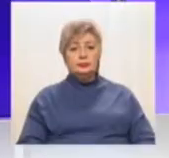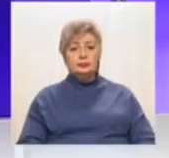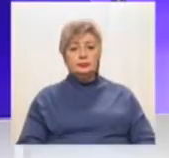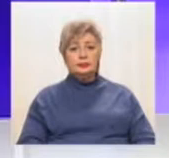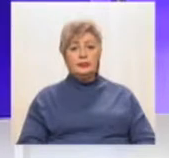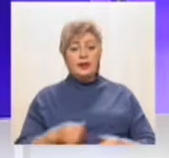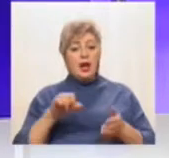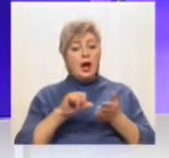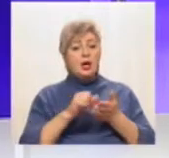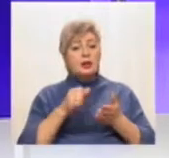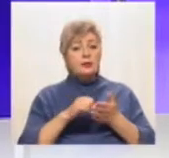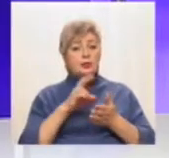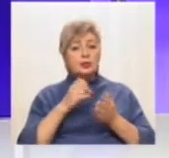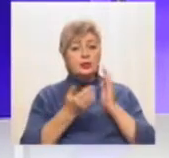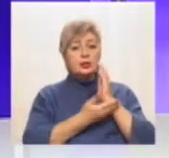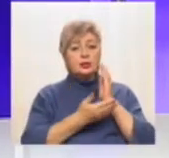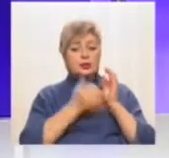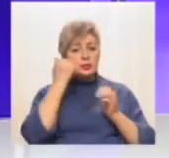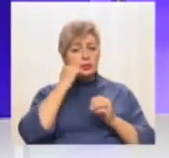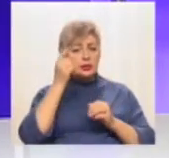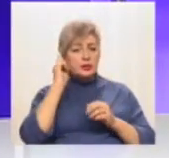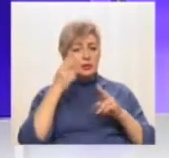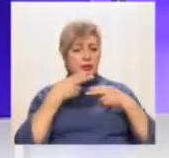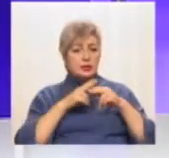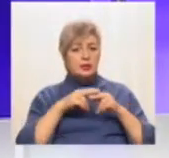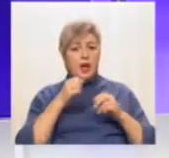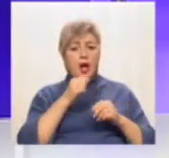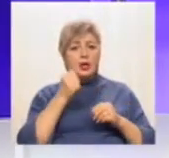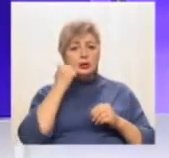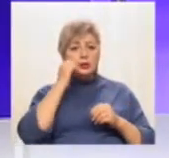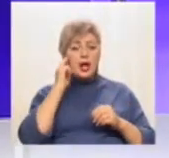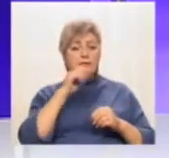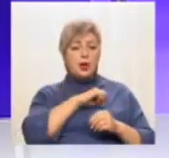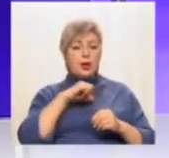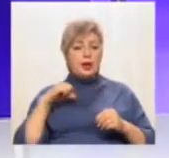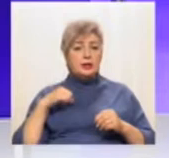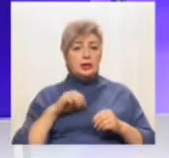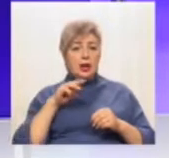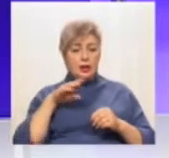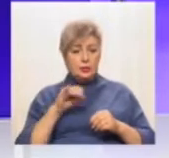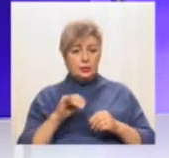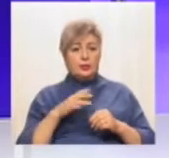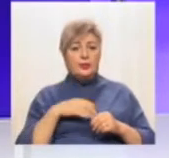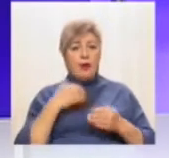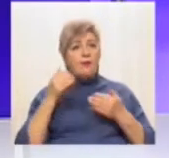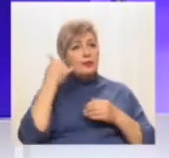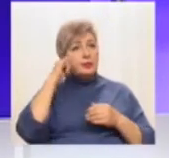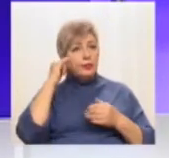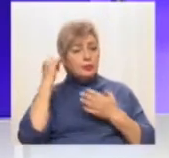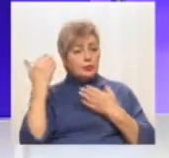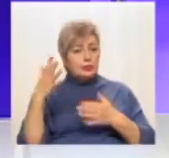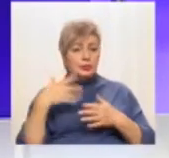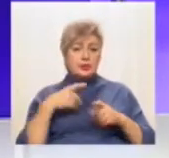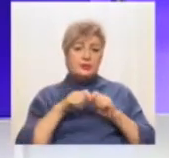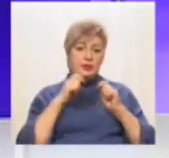Гравюри на дереві у старовинній техніці давнього Китаю виставили в історико-краєзнавчому музеї Кривого Рогу. Виставка під назвою